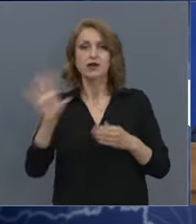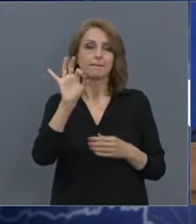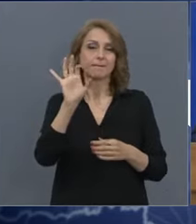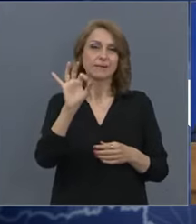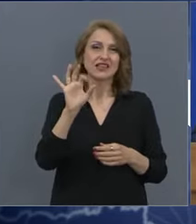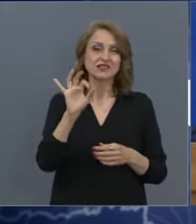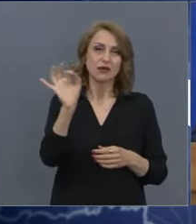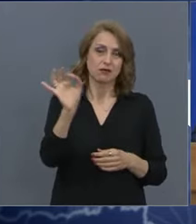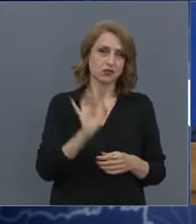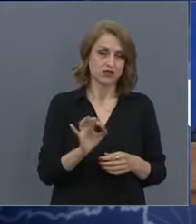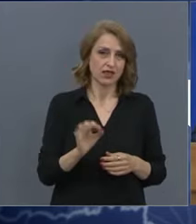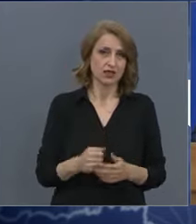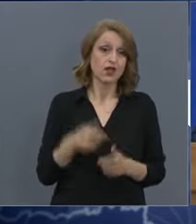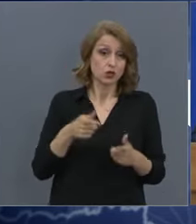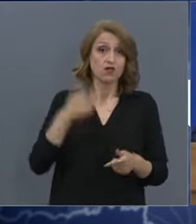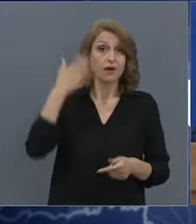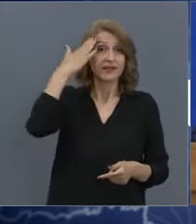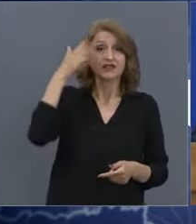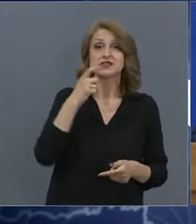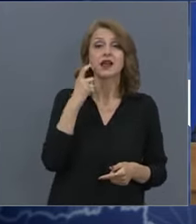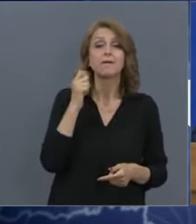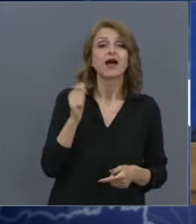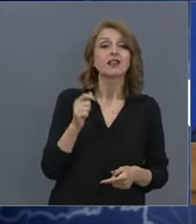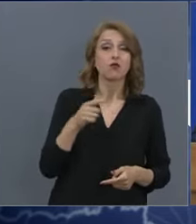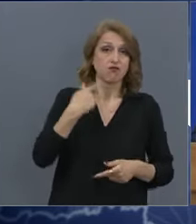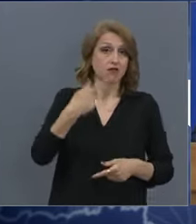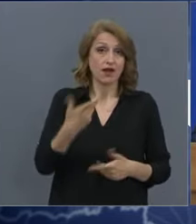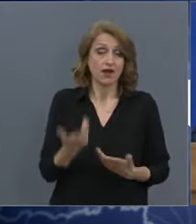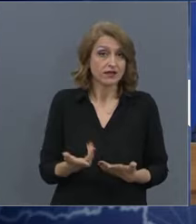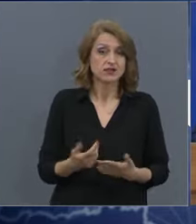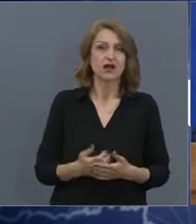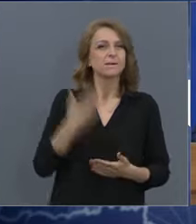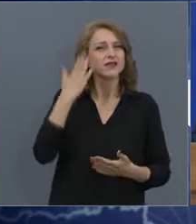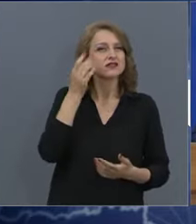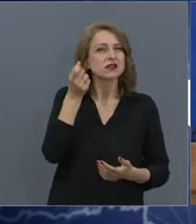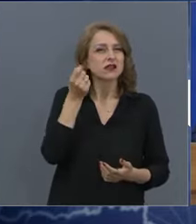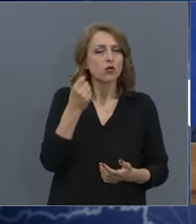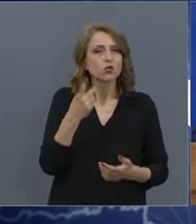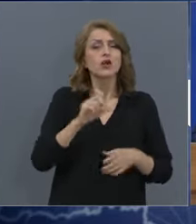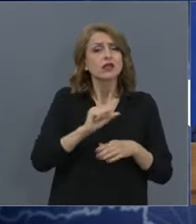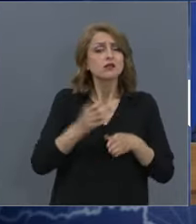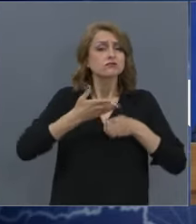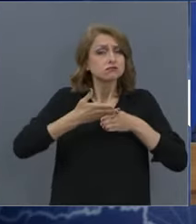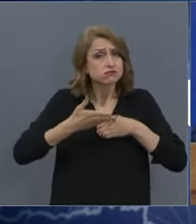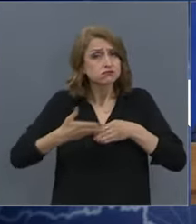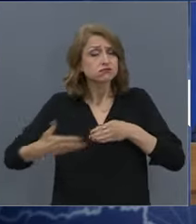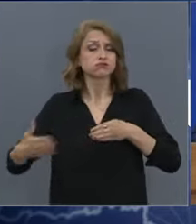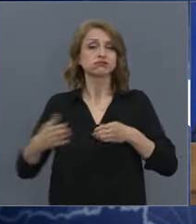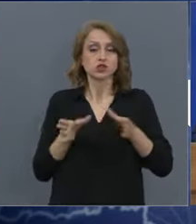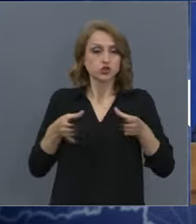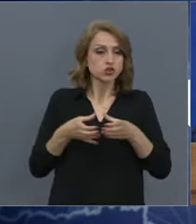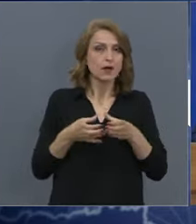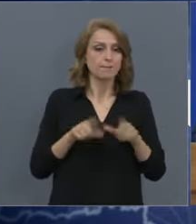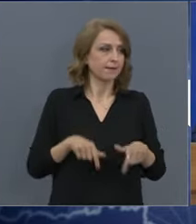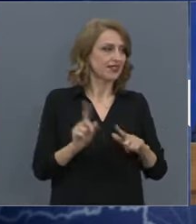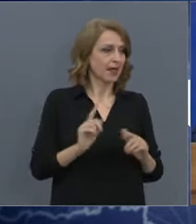Буил Банал го каза при някои дни от 15-ти юни 50%. И продължаваме това, че щабът няма да се появява